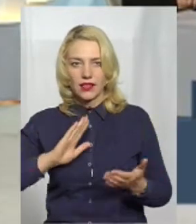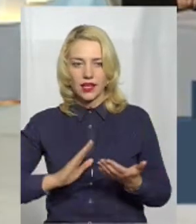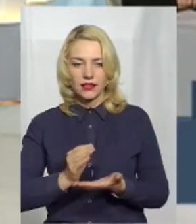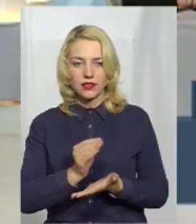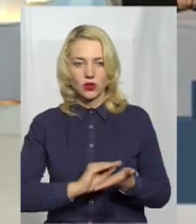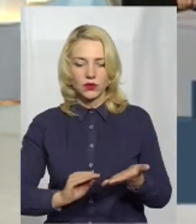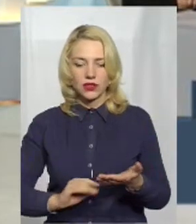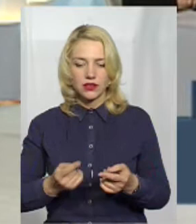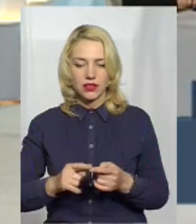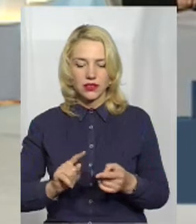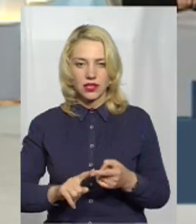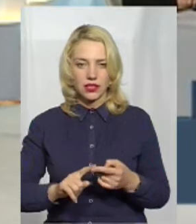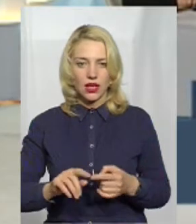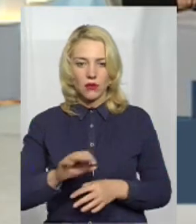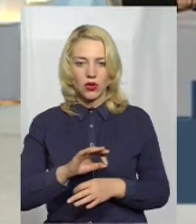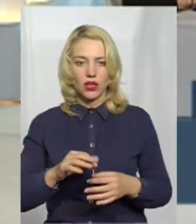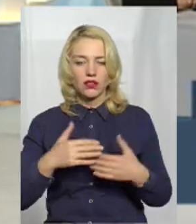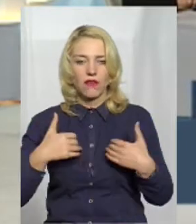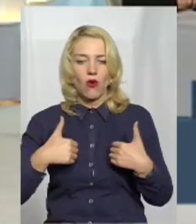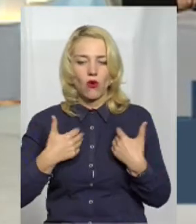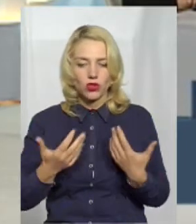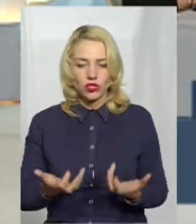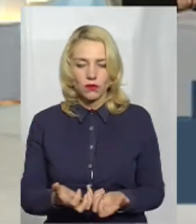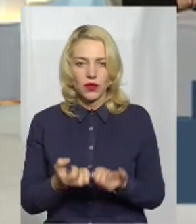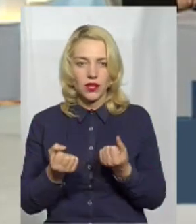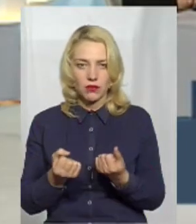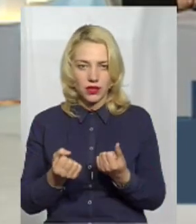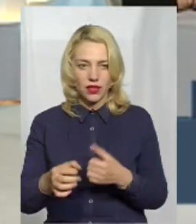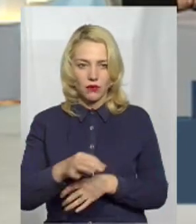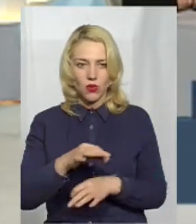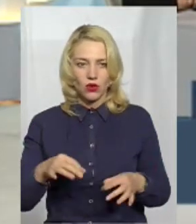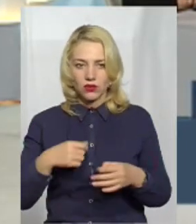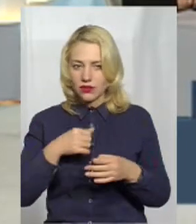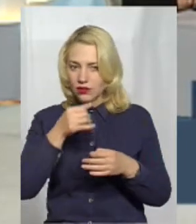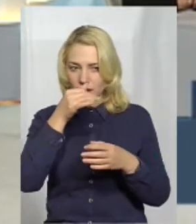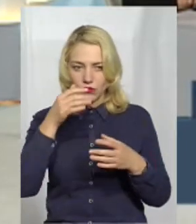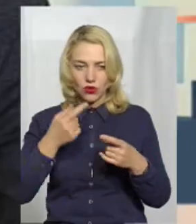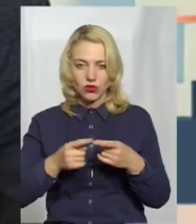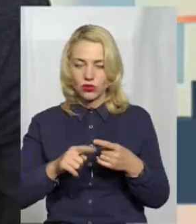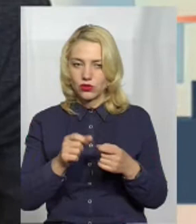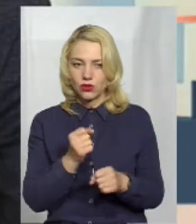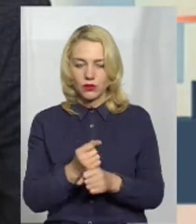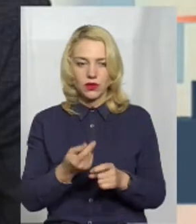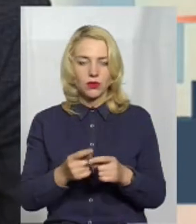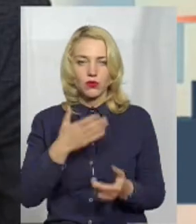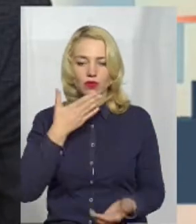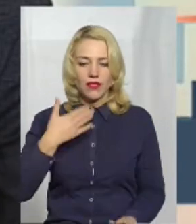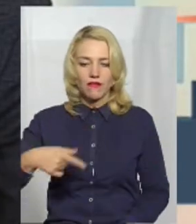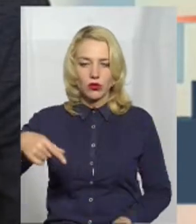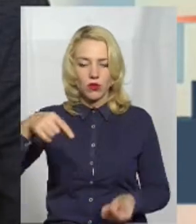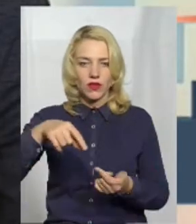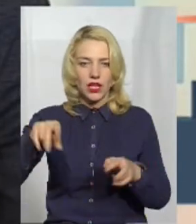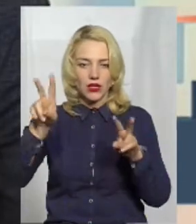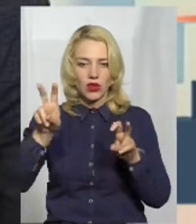цих проєктів, ти від цієї душі ніби хочеш його підтримати, той проєкт. Але ти не можеш цього зробити, тому що він не відповідає певним